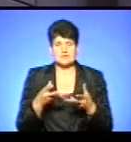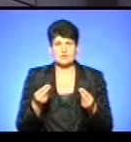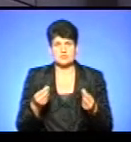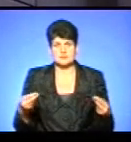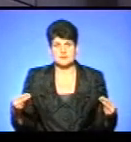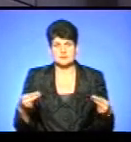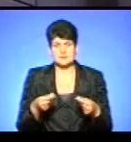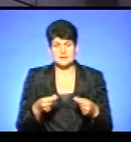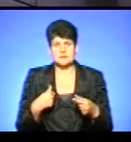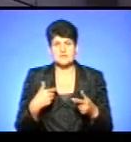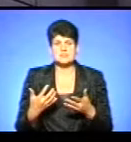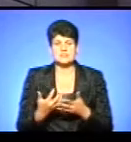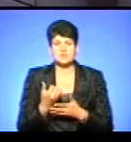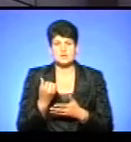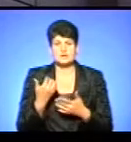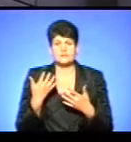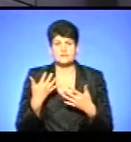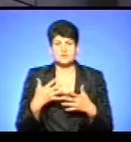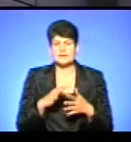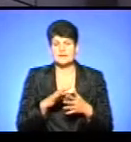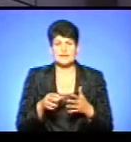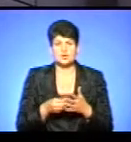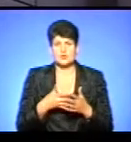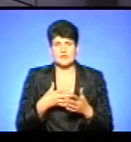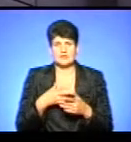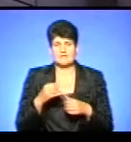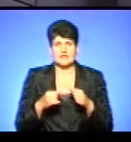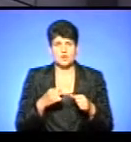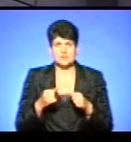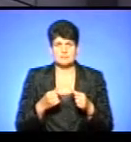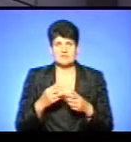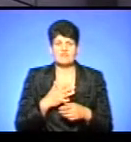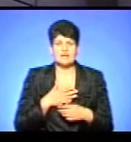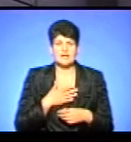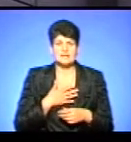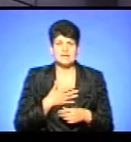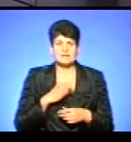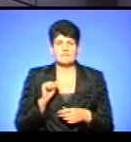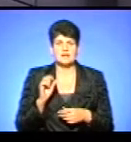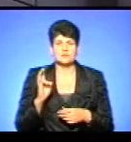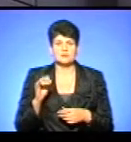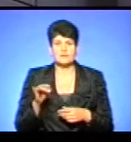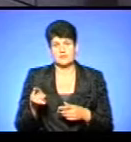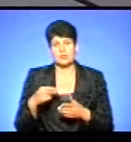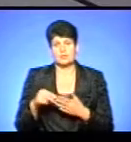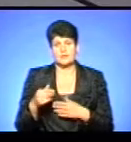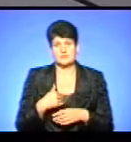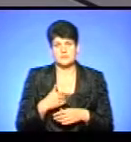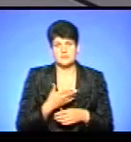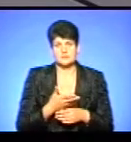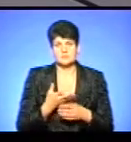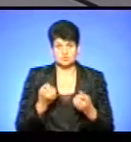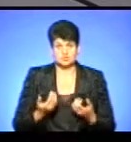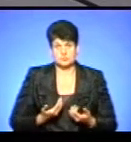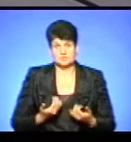трошки, і ми знайшли вже він недорогий велосипед в Канаді, в Ванкувері, вони мені його придбали. І він досі живий?